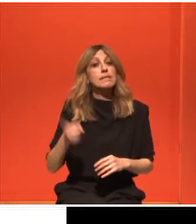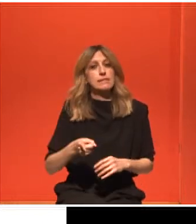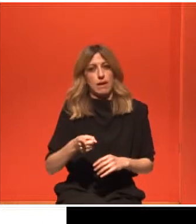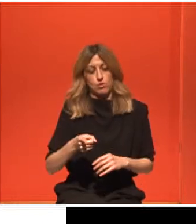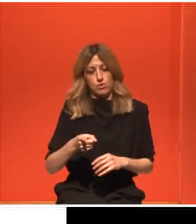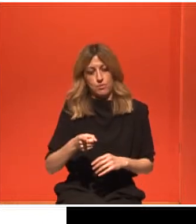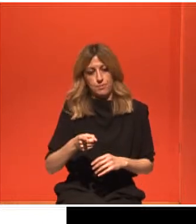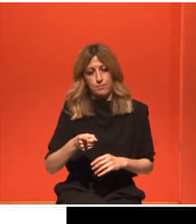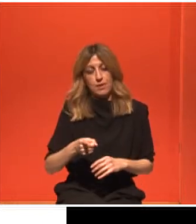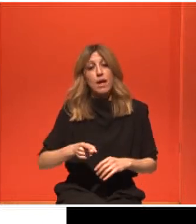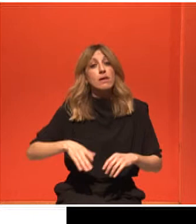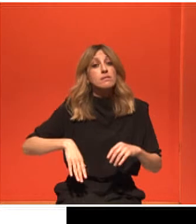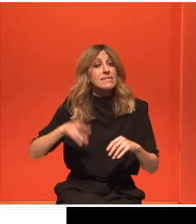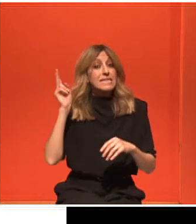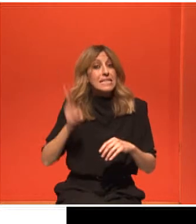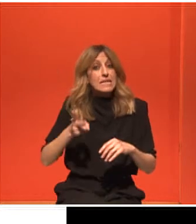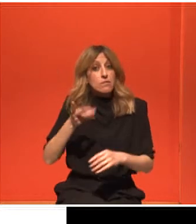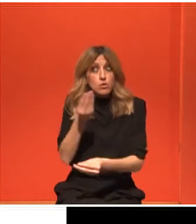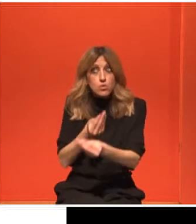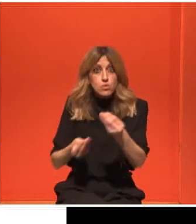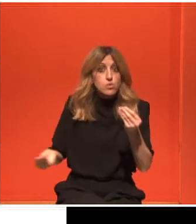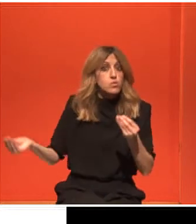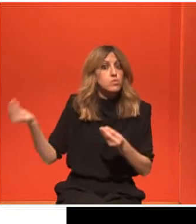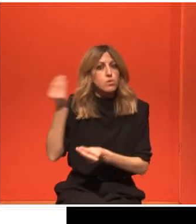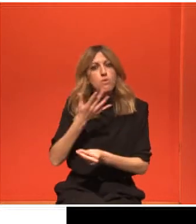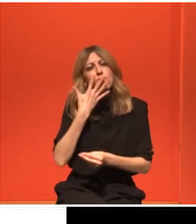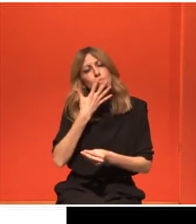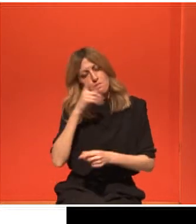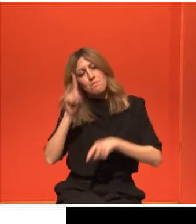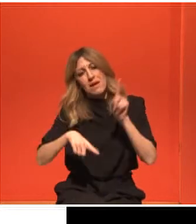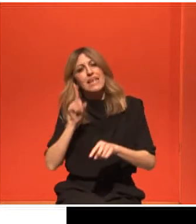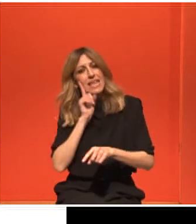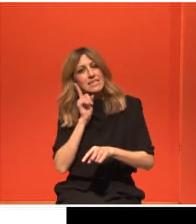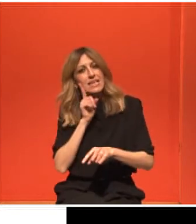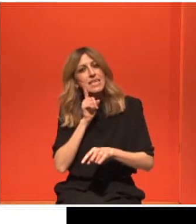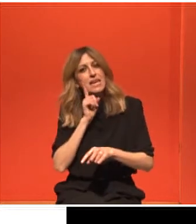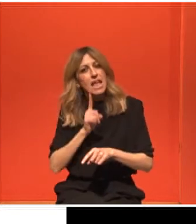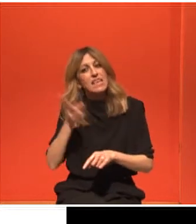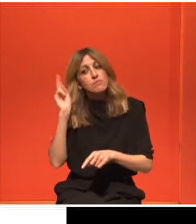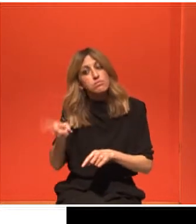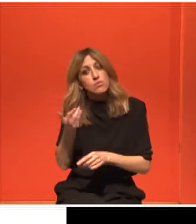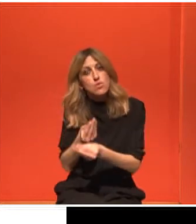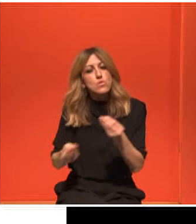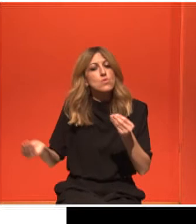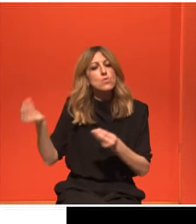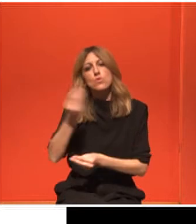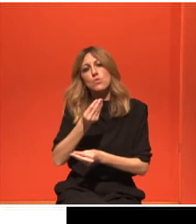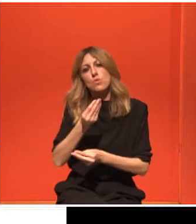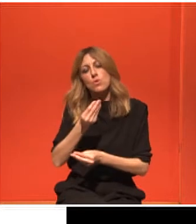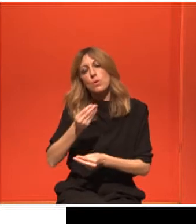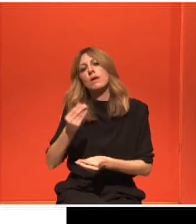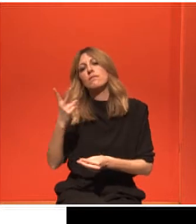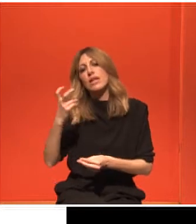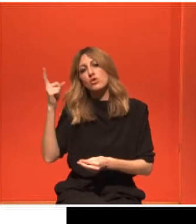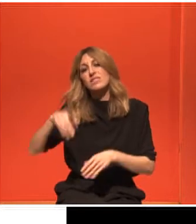ενώ ορίζουμε ως υψηλό κίνδυνο, γιατί κάποιες γυναίκες έχουν υψηλό κίνδυνο πάνω από το μέσο κίνδυνο, ορίζουμε το ποσοστό του